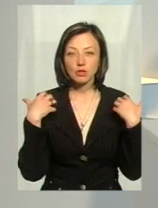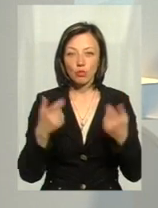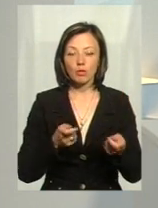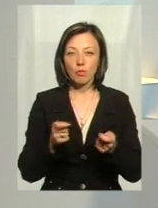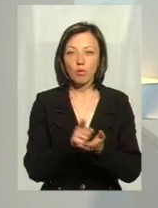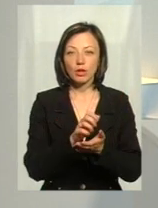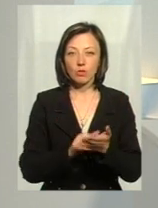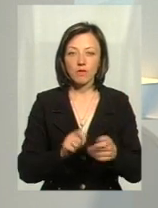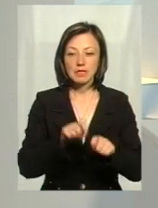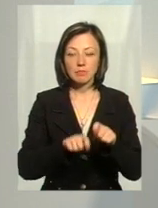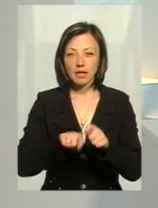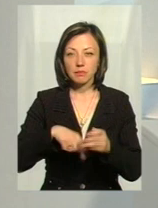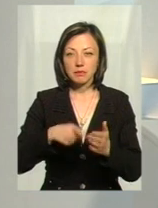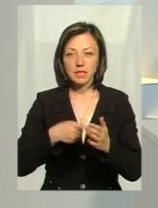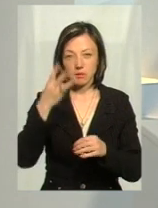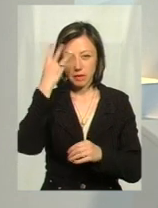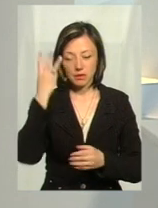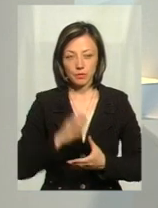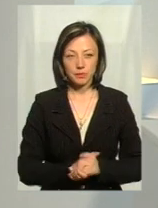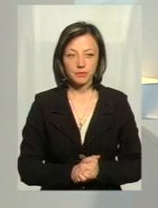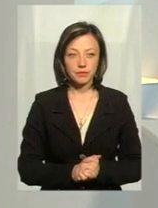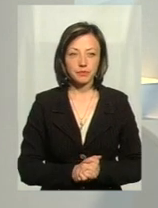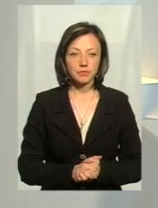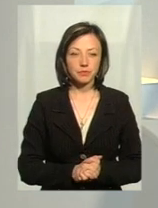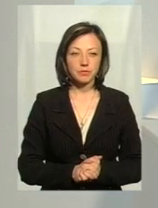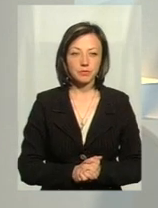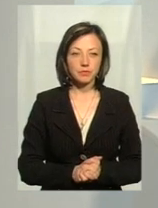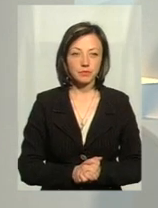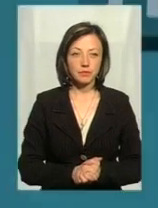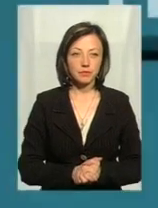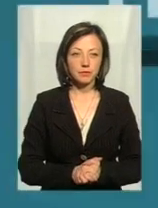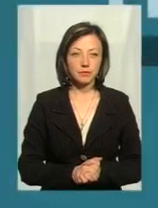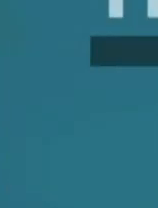управління податкової інспекції у місті Хмельницькому Андрія Лобунця. Давайте послухаємо.